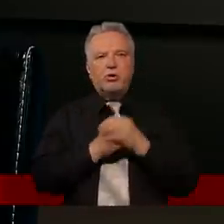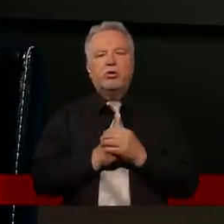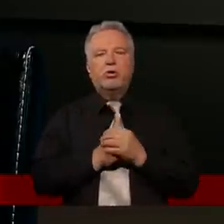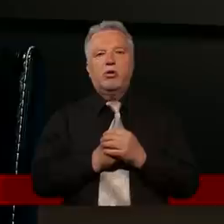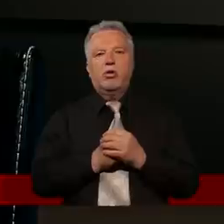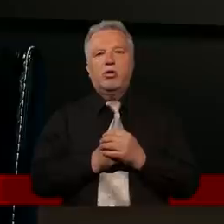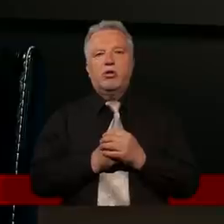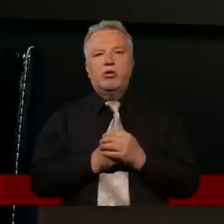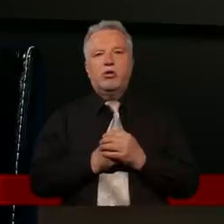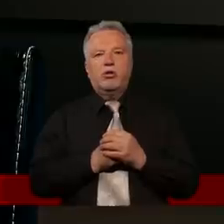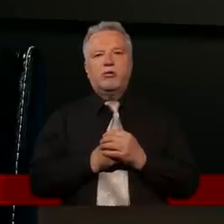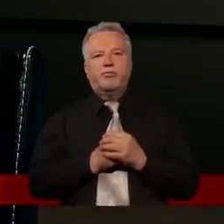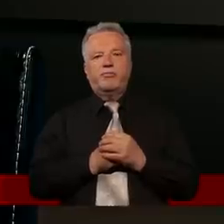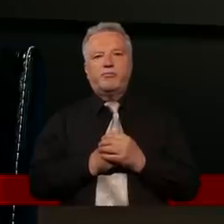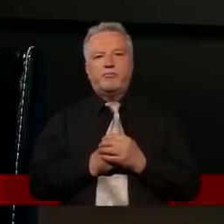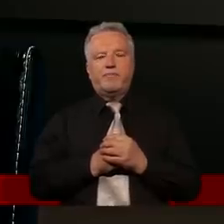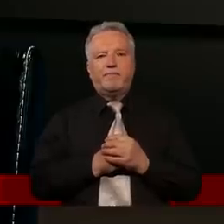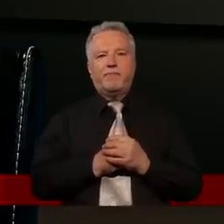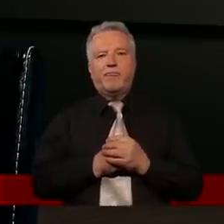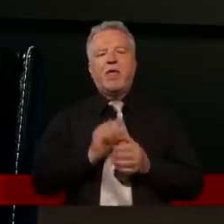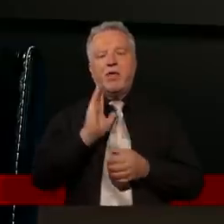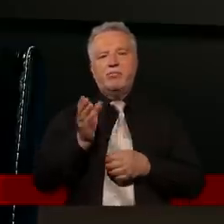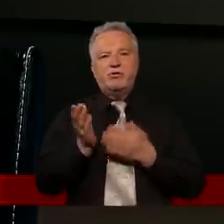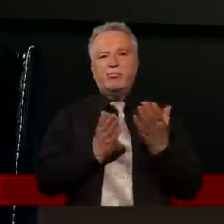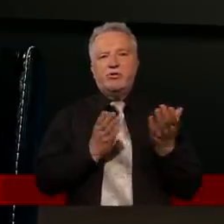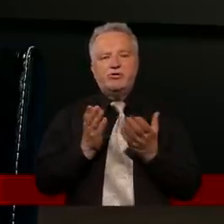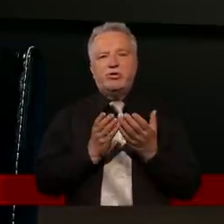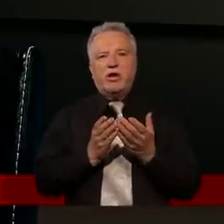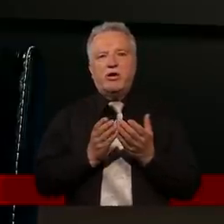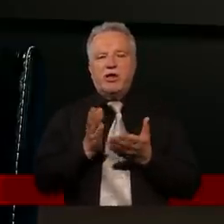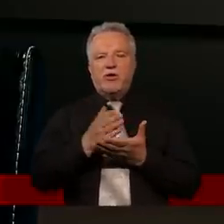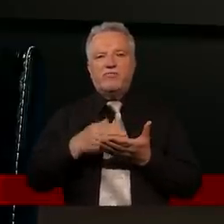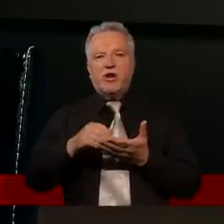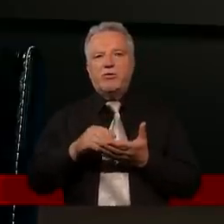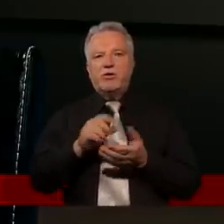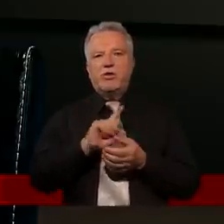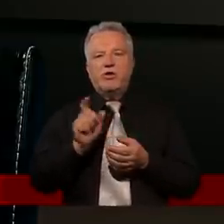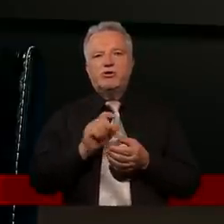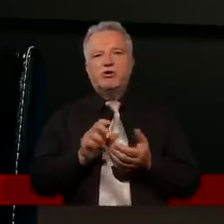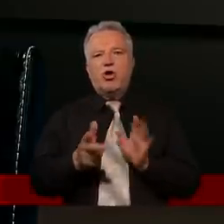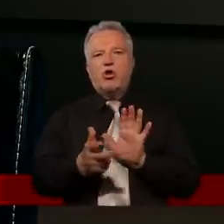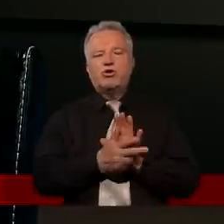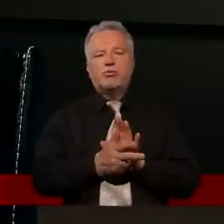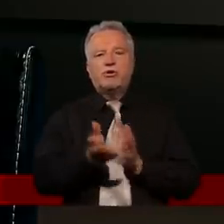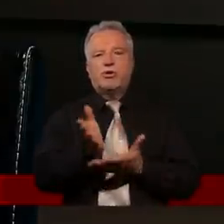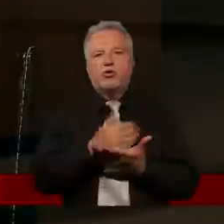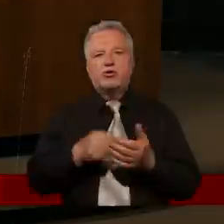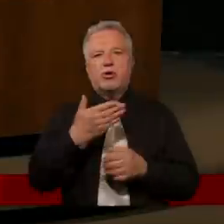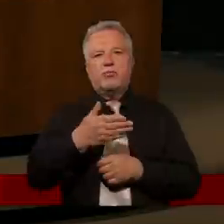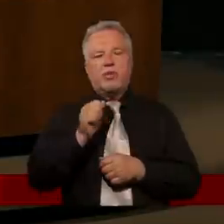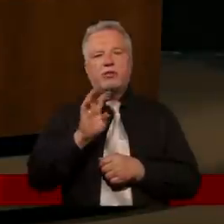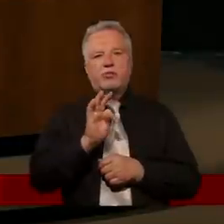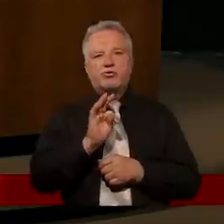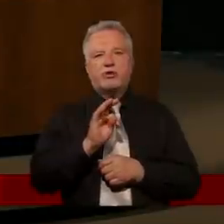versus wielkość. Zaraz będziemy czytać urywek z XVIII rozdziału Ewangelii Mateusza,